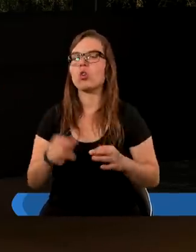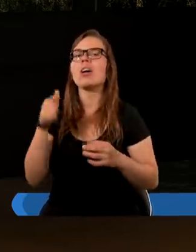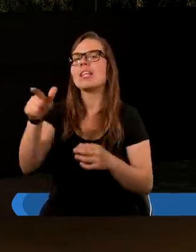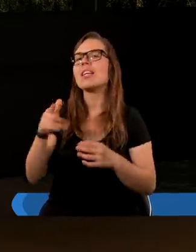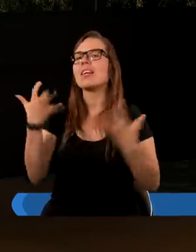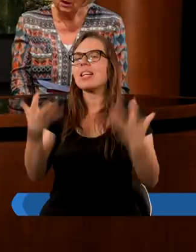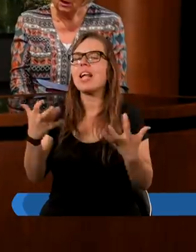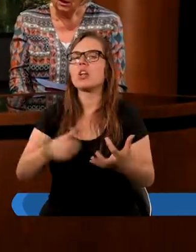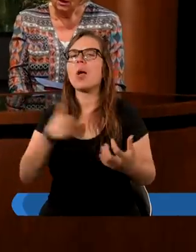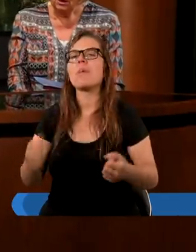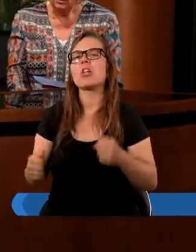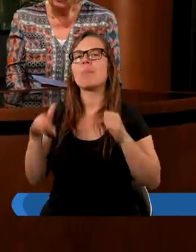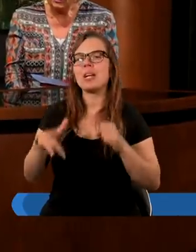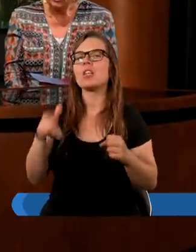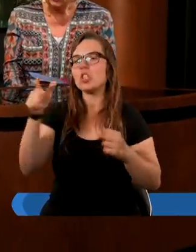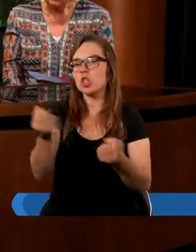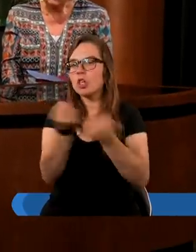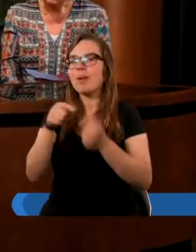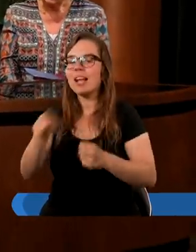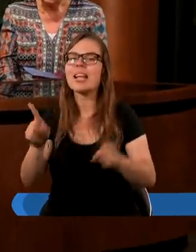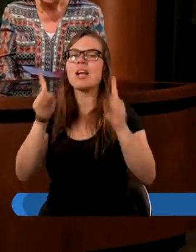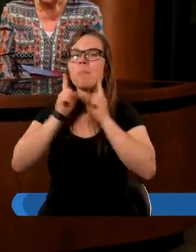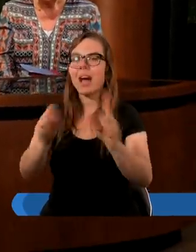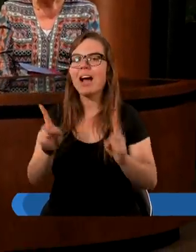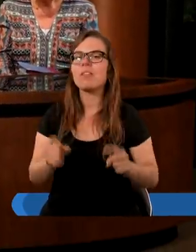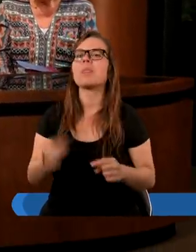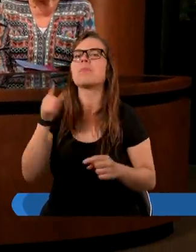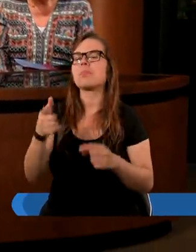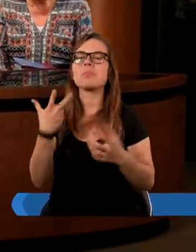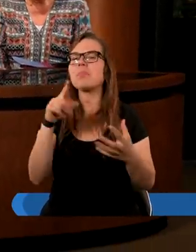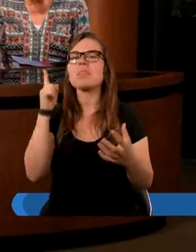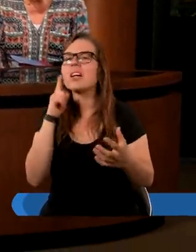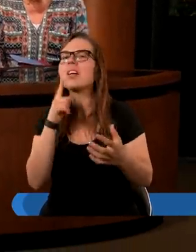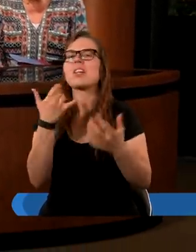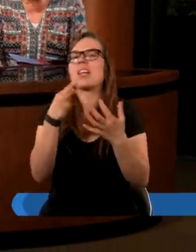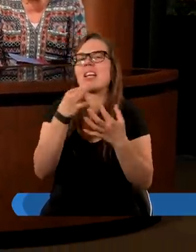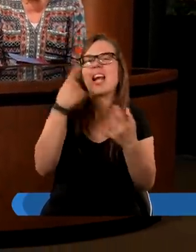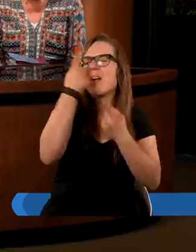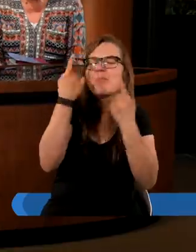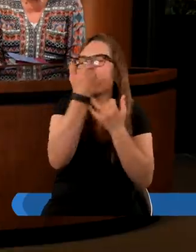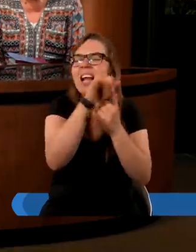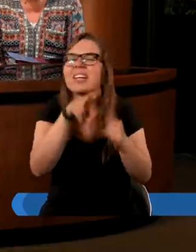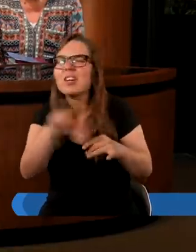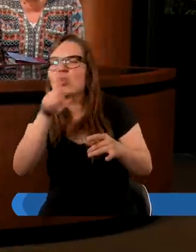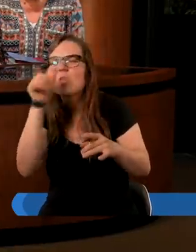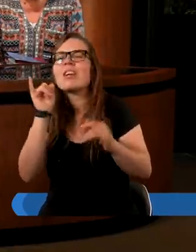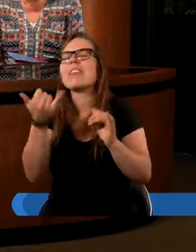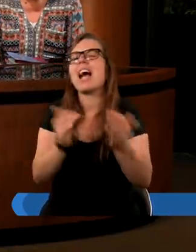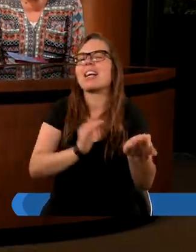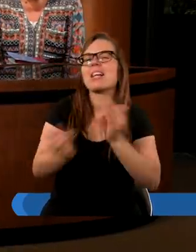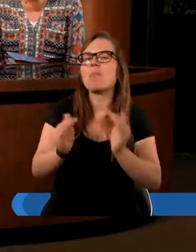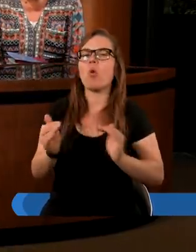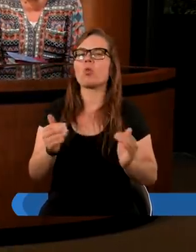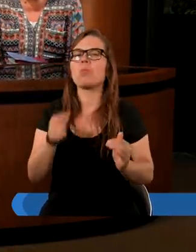pomóż, abyśmy trzymali się tej prawdy, a nie szukali i nie rozmyślali w jaki sposób